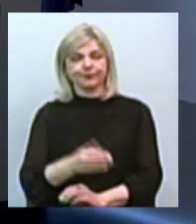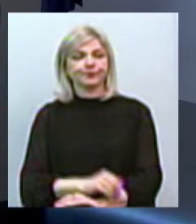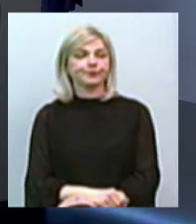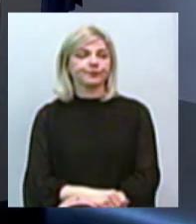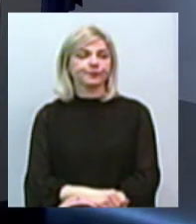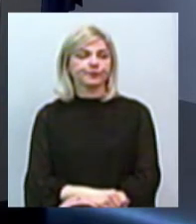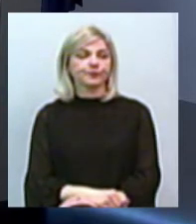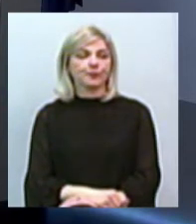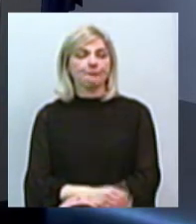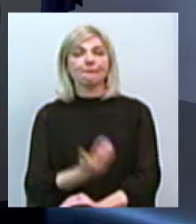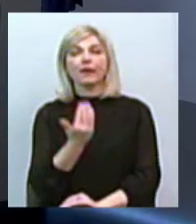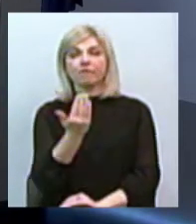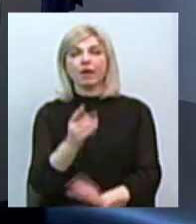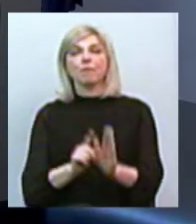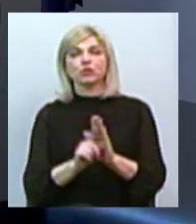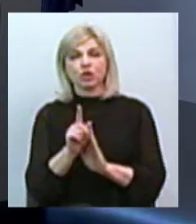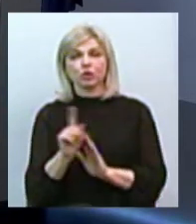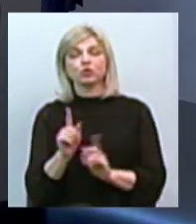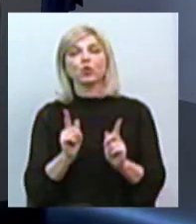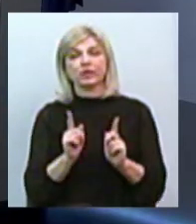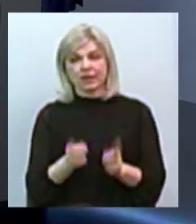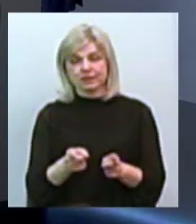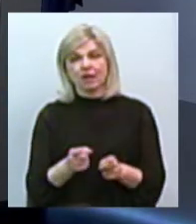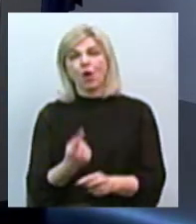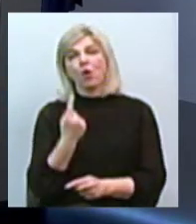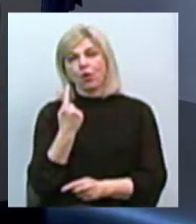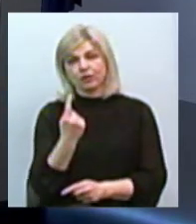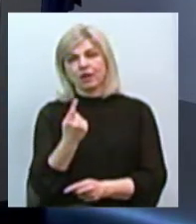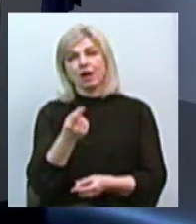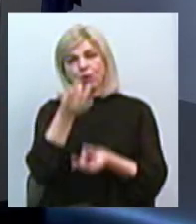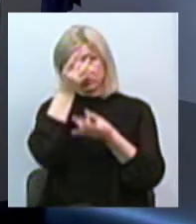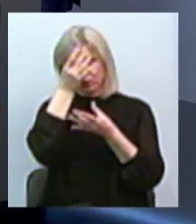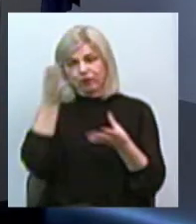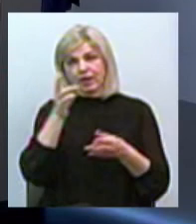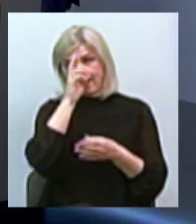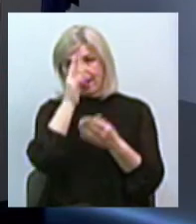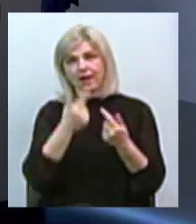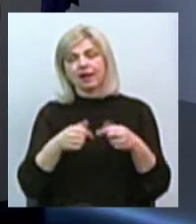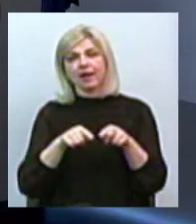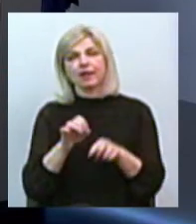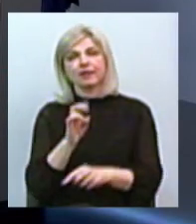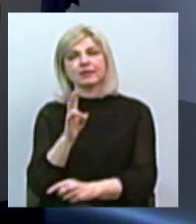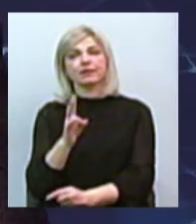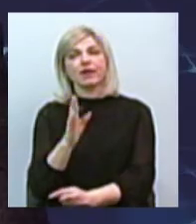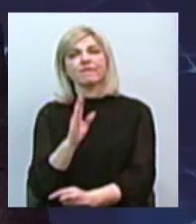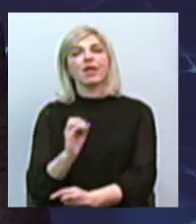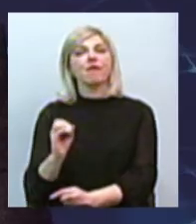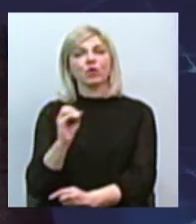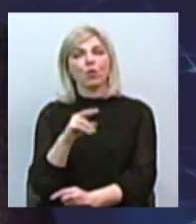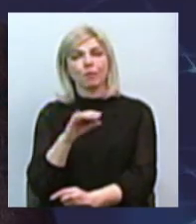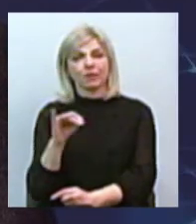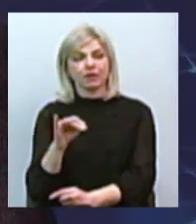І ви почали з того, що дійсно, ну, принаймні, одна з найцивілізованіших країн в Європі